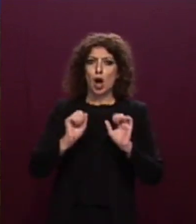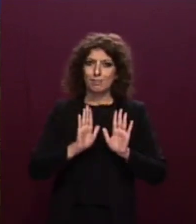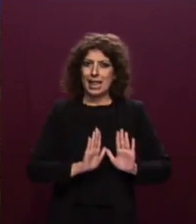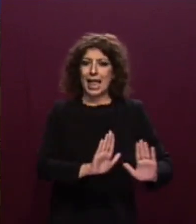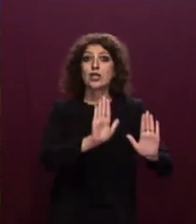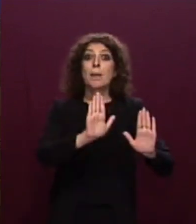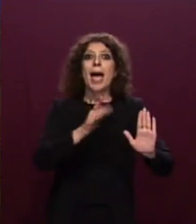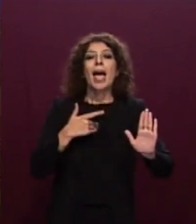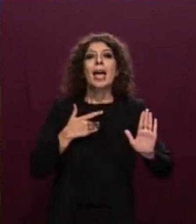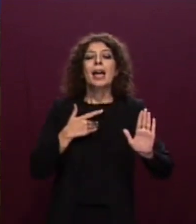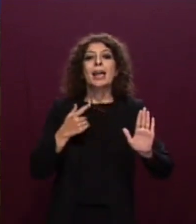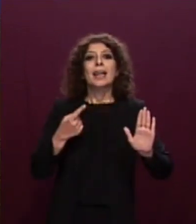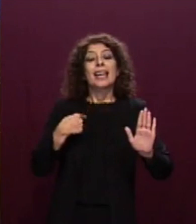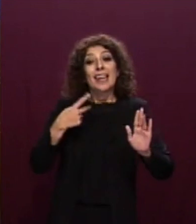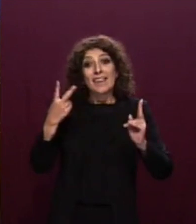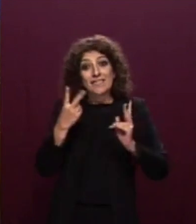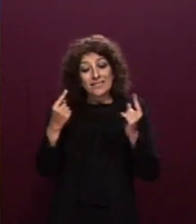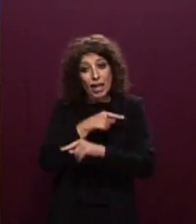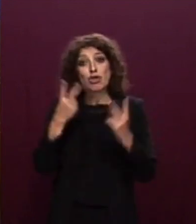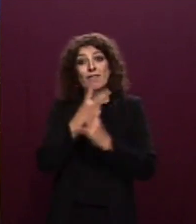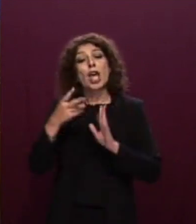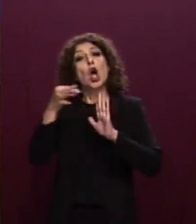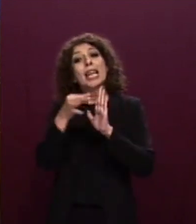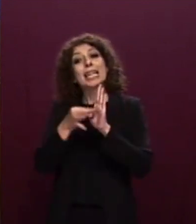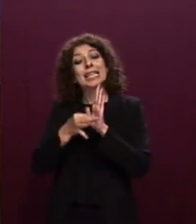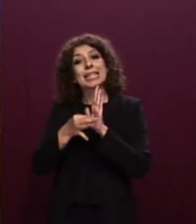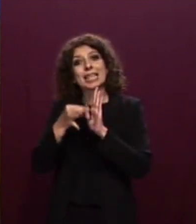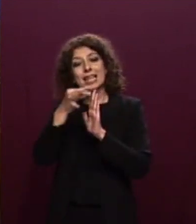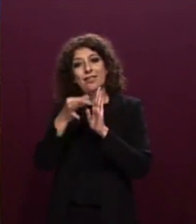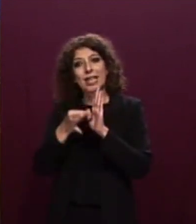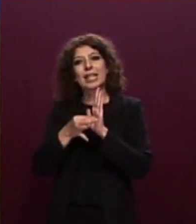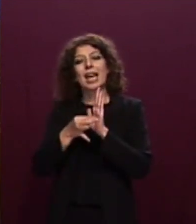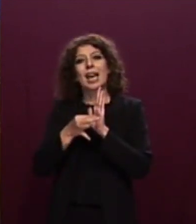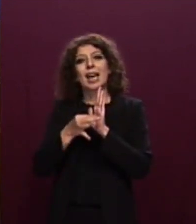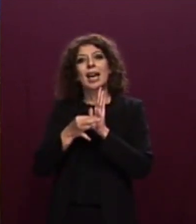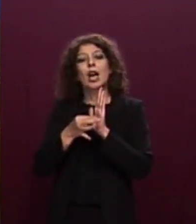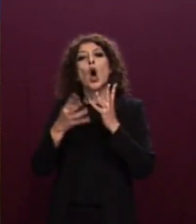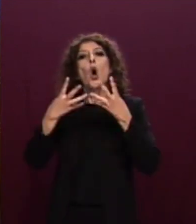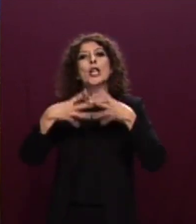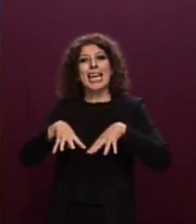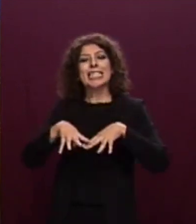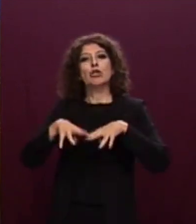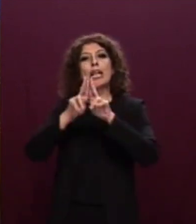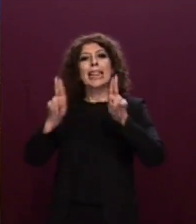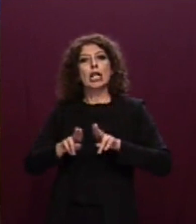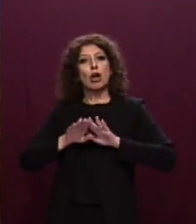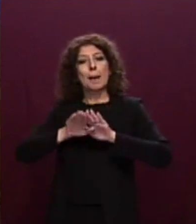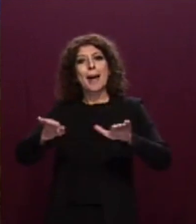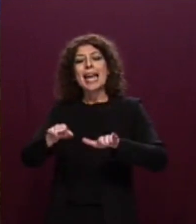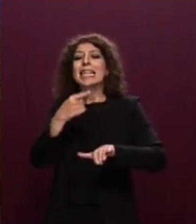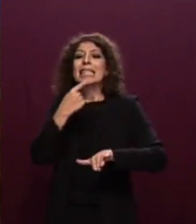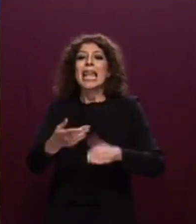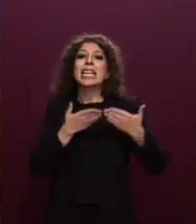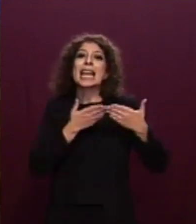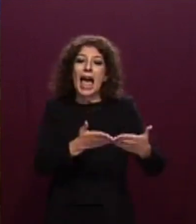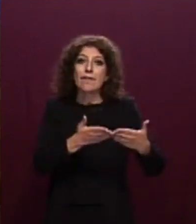sicuro, è anche vero che le linee guida dell'IMO, Organizzazione Internazionale Marittima Onusiana, affermano che le navi possano